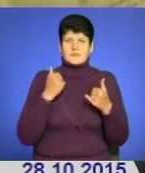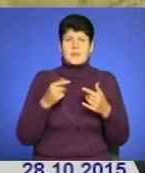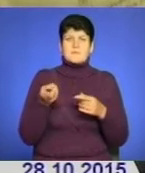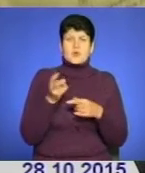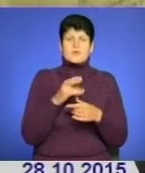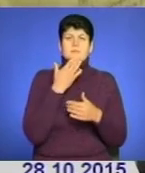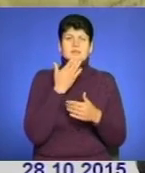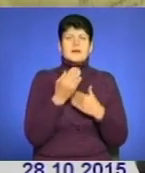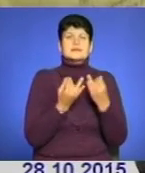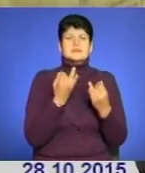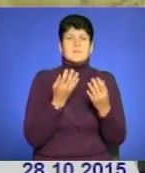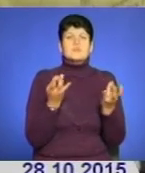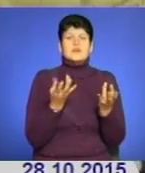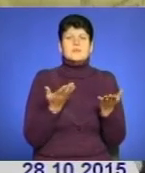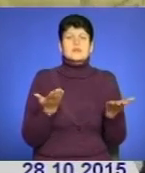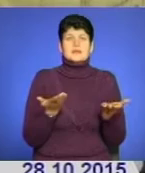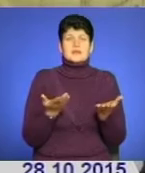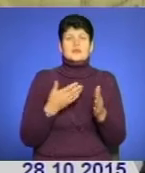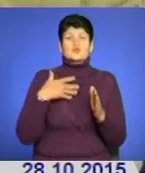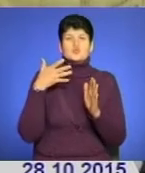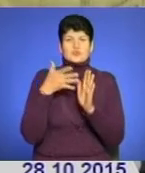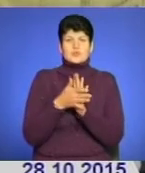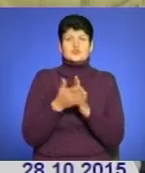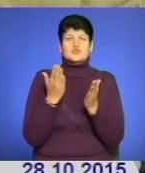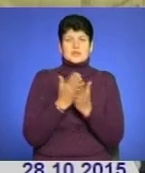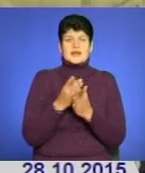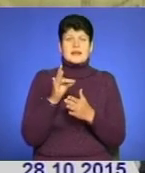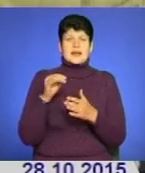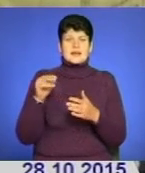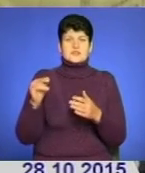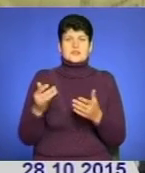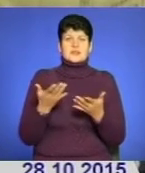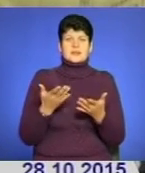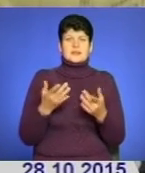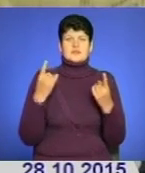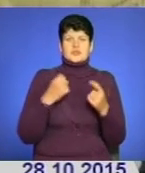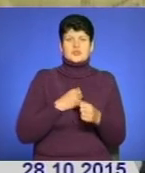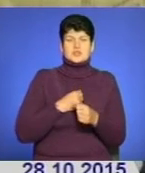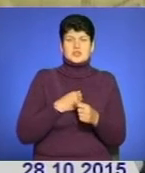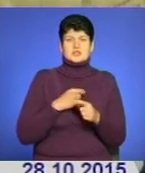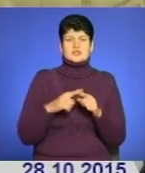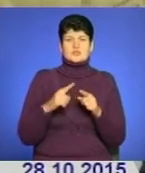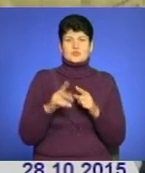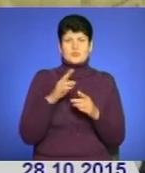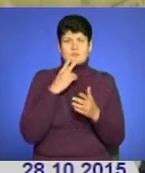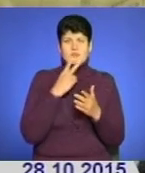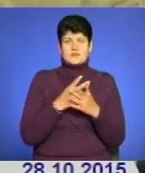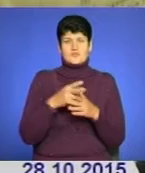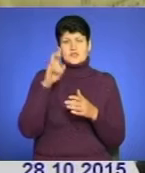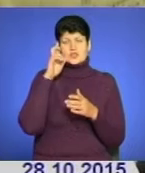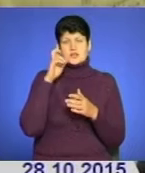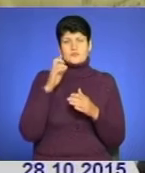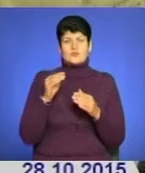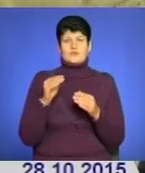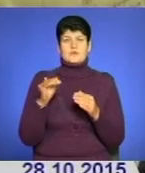питаються, цікавляться якимись потребами. І справді розуміють, що є якісь речі, яких, наприклад, великий жаль, ще не скоро будуть передбачені в державному фінансуванні.